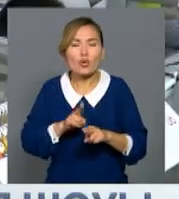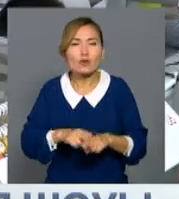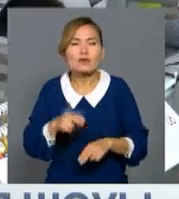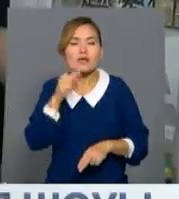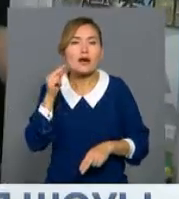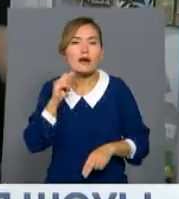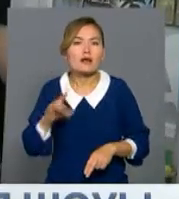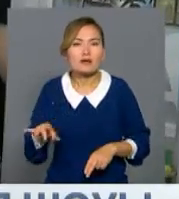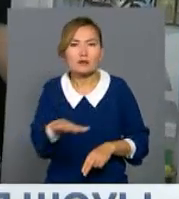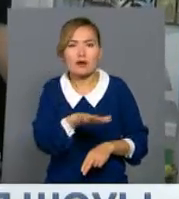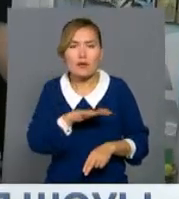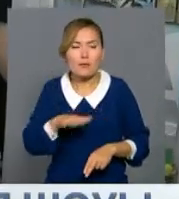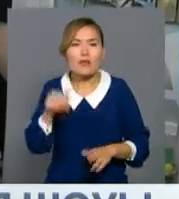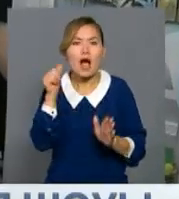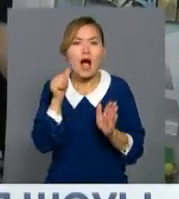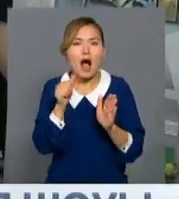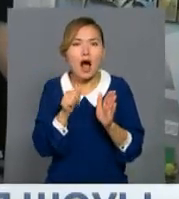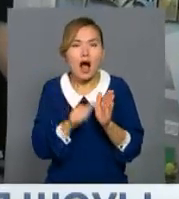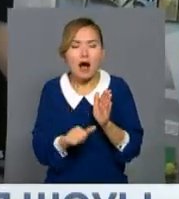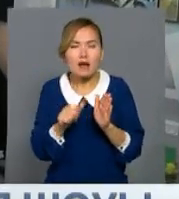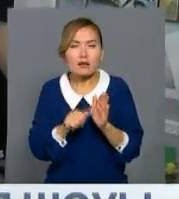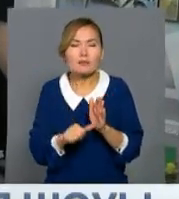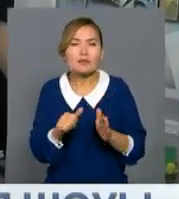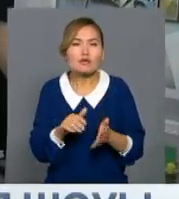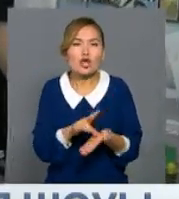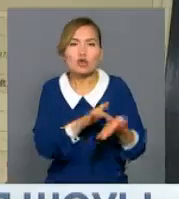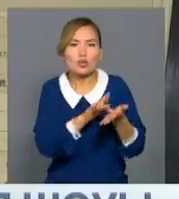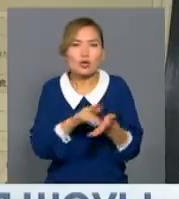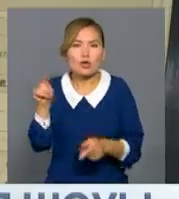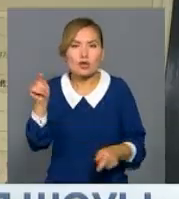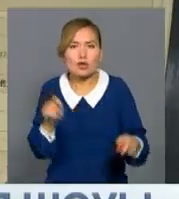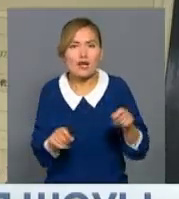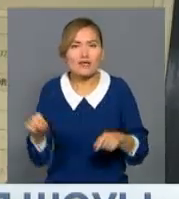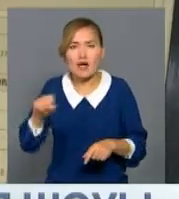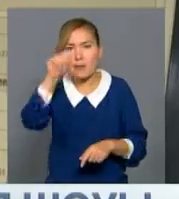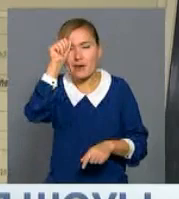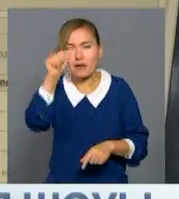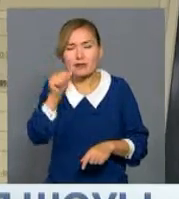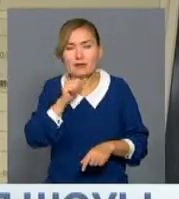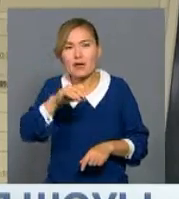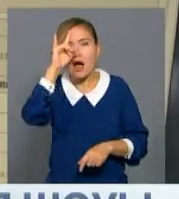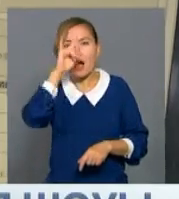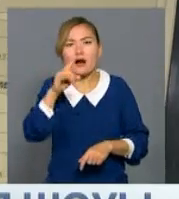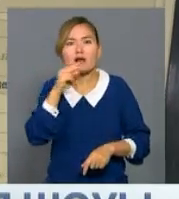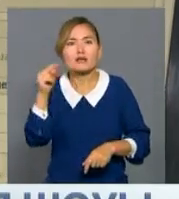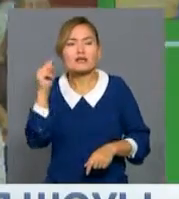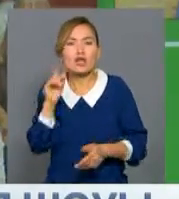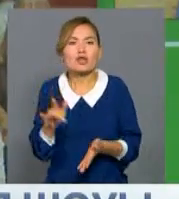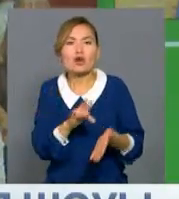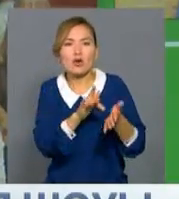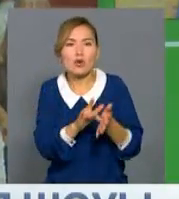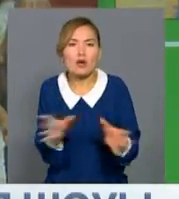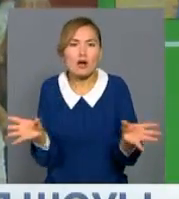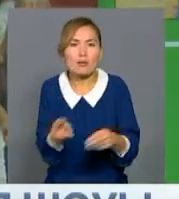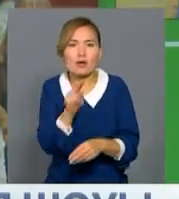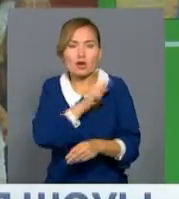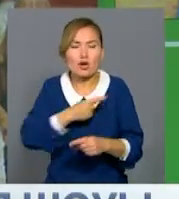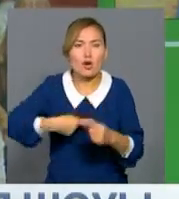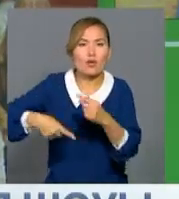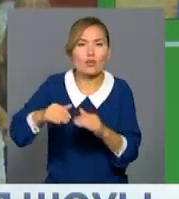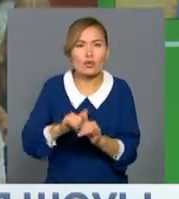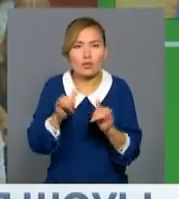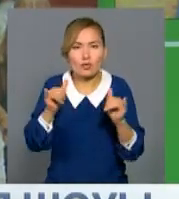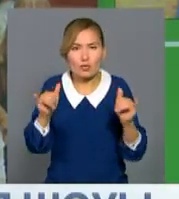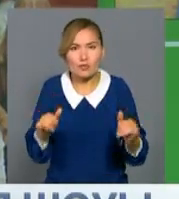тек тамыз айында, алпысқа жоқ сайқыттаушы жіберген. Бұл ұшақта екел арасындағы туристик байланыстыңың ғайып, табыстың еселейіне түсіне